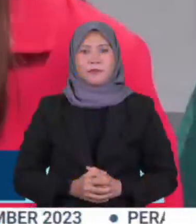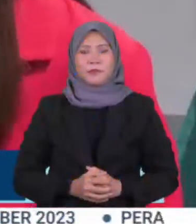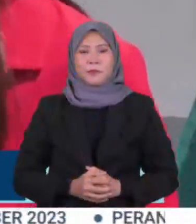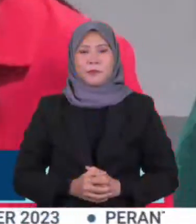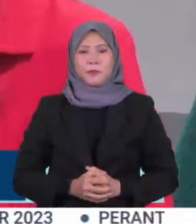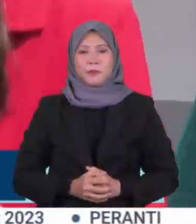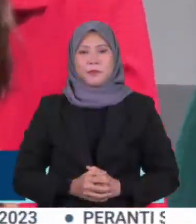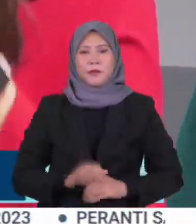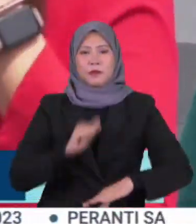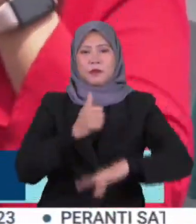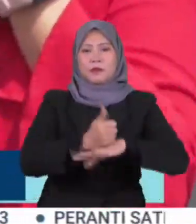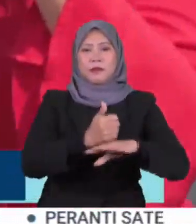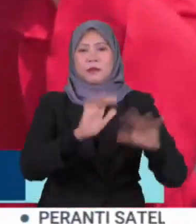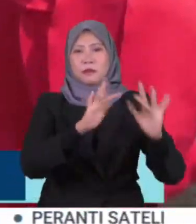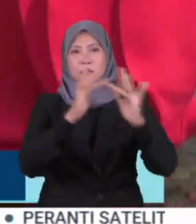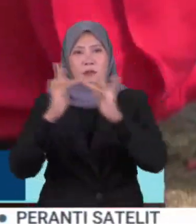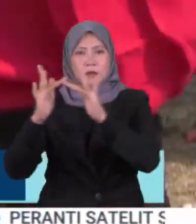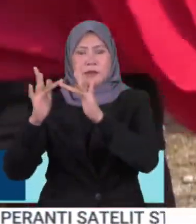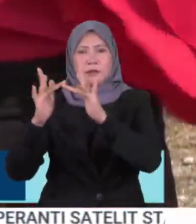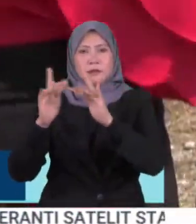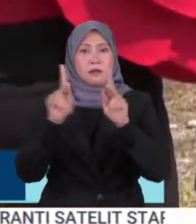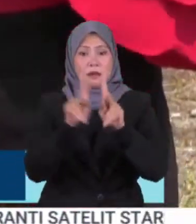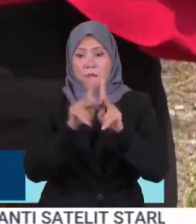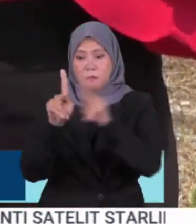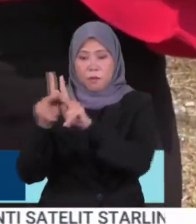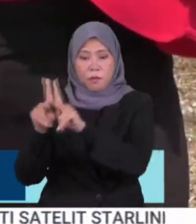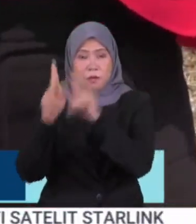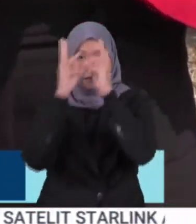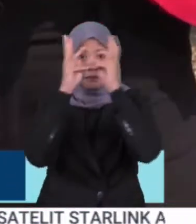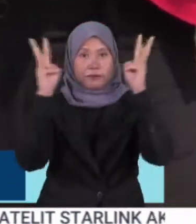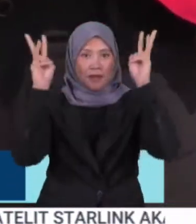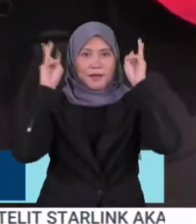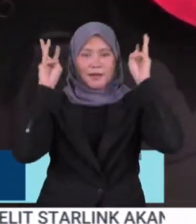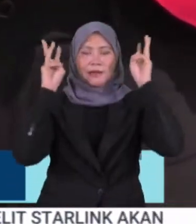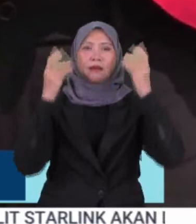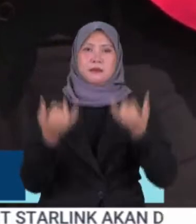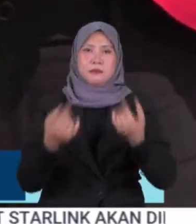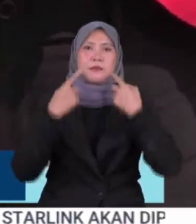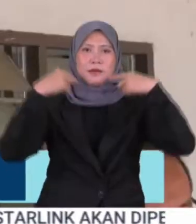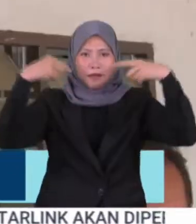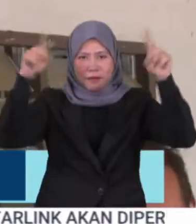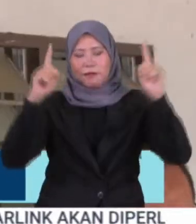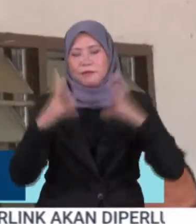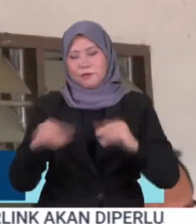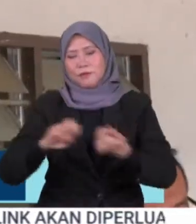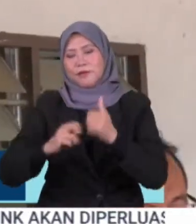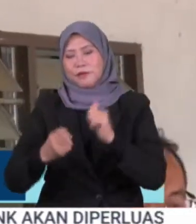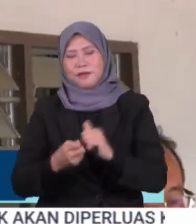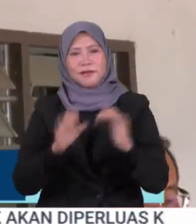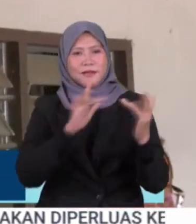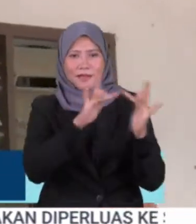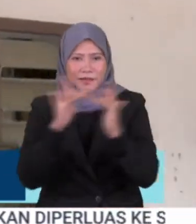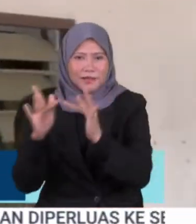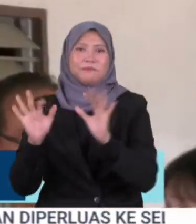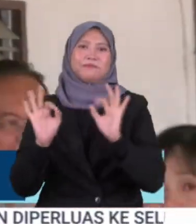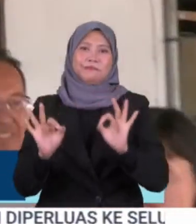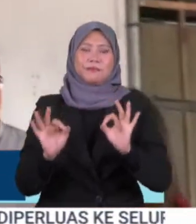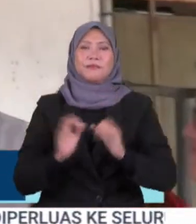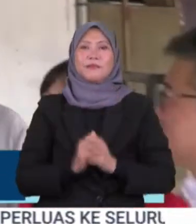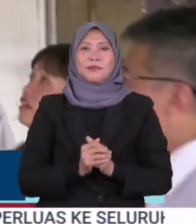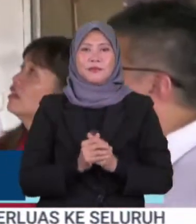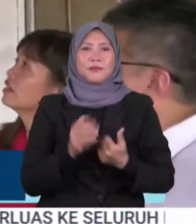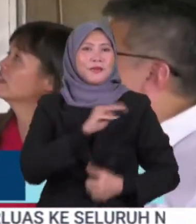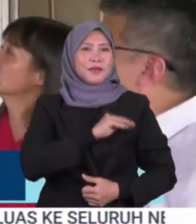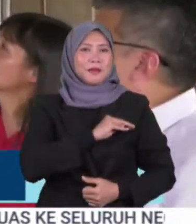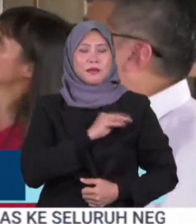Pemasangan peranti Staling di kampung orang asli Sungai Temun Johor Baru berjaya selesaikan masalah capaian internet Jelas